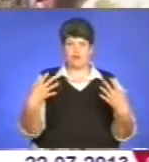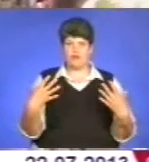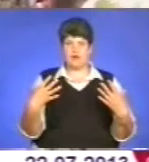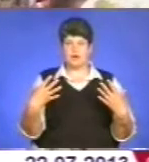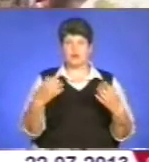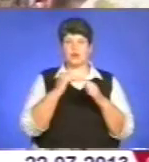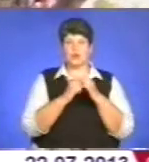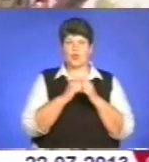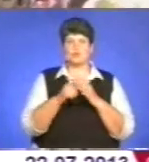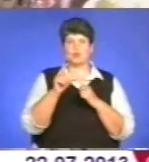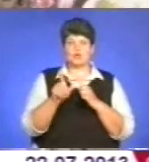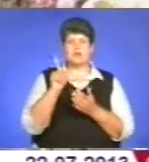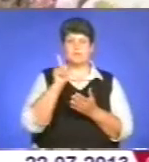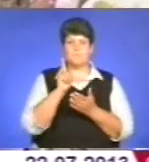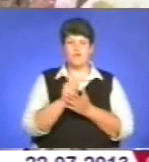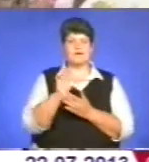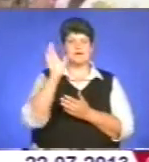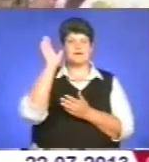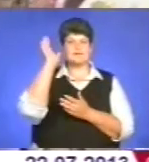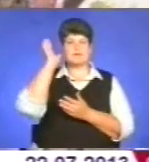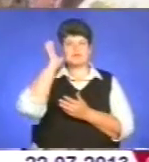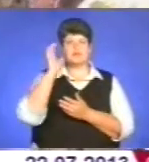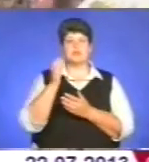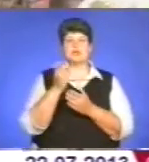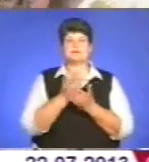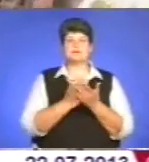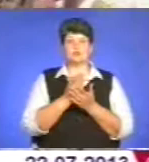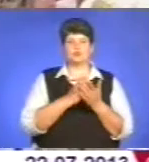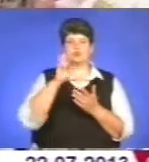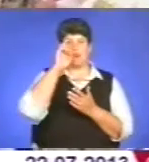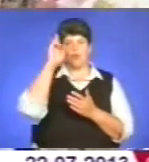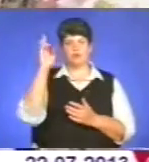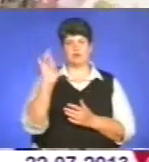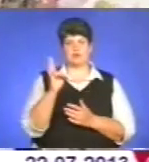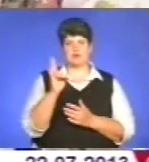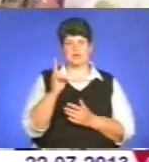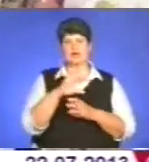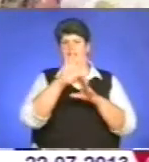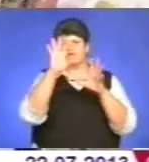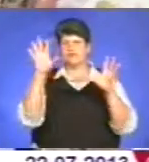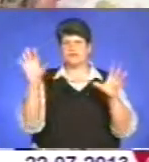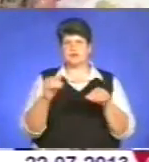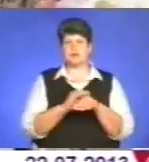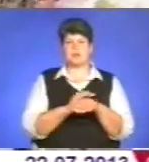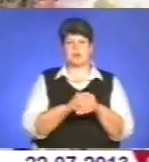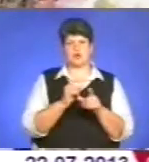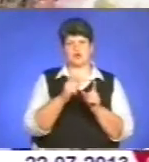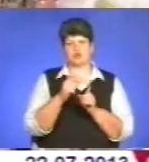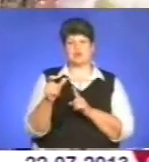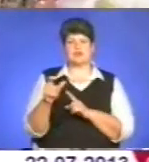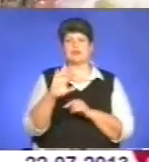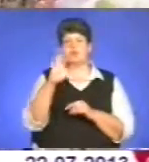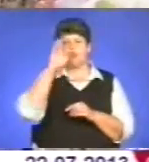Найбог благословити всіх тут присутні, ваших дітей, ваших фунуків. Нехай то Боже